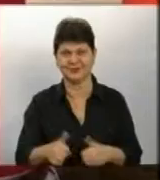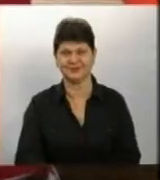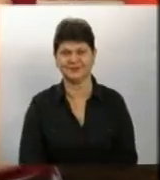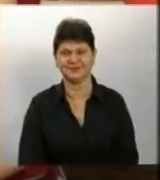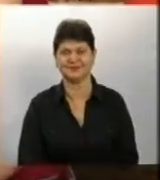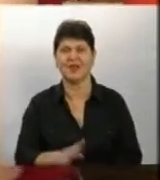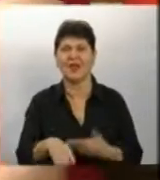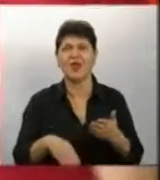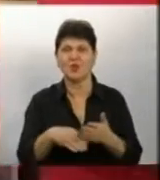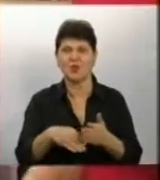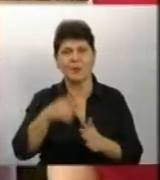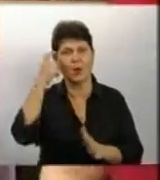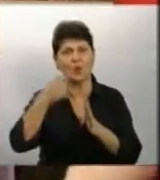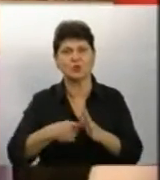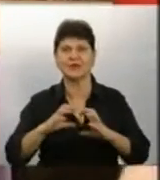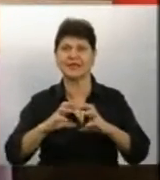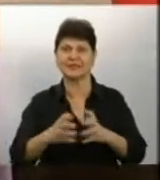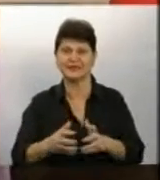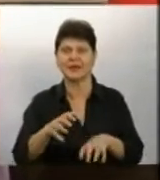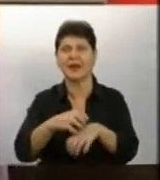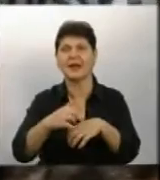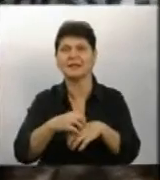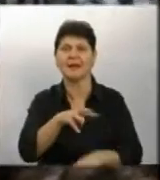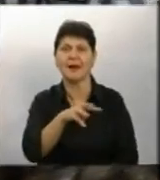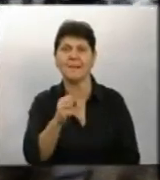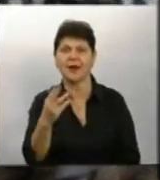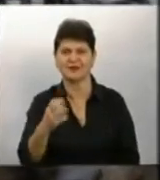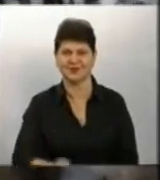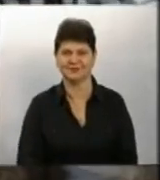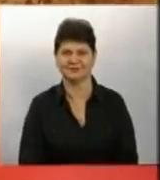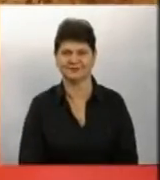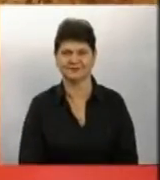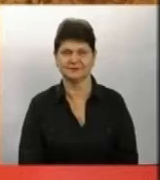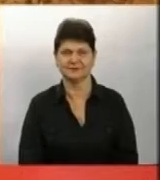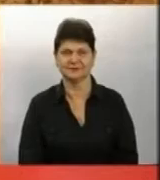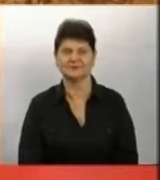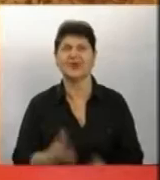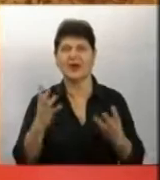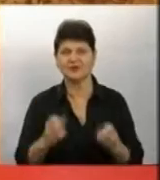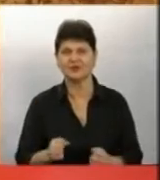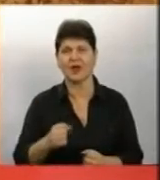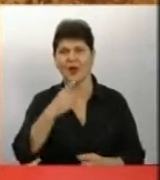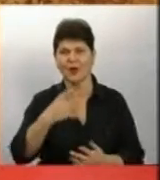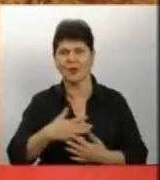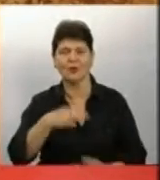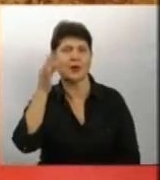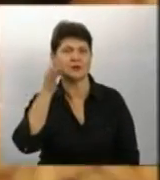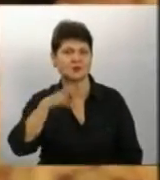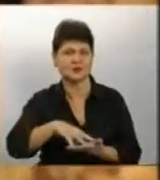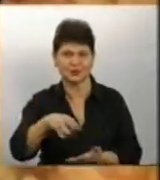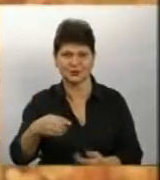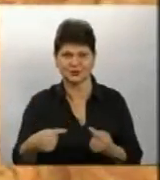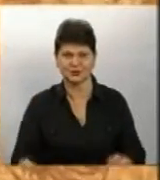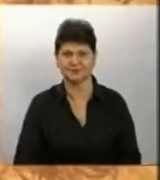Допомагає пізнавати світ Нікіті кицька Машка А ще Нікіта полюбляє солодощі